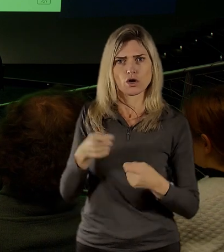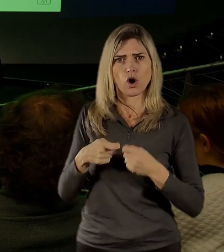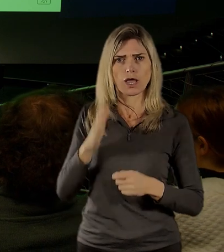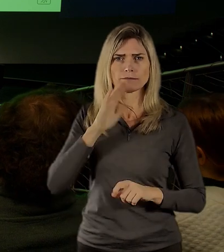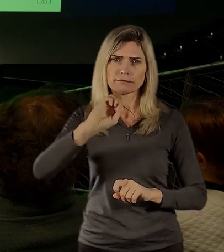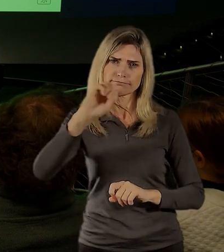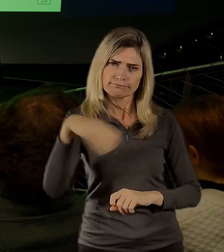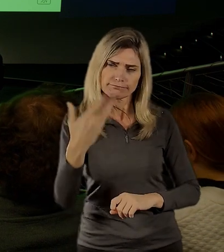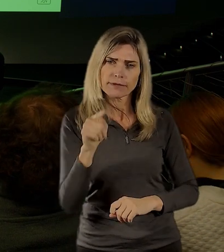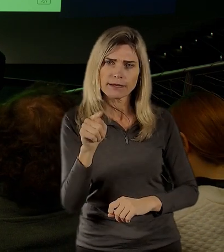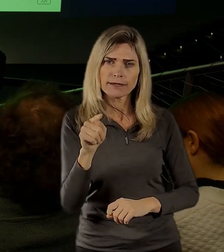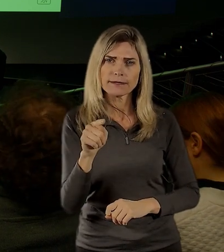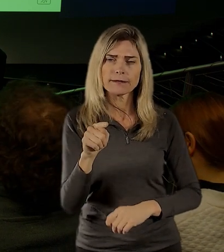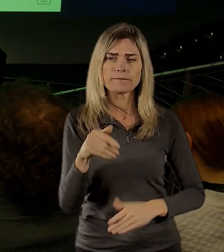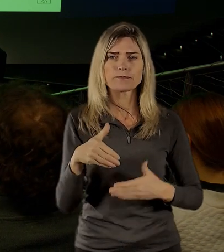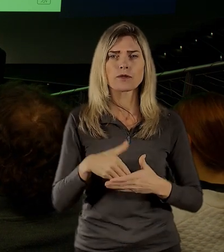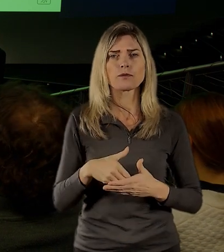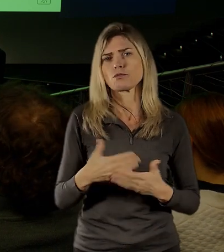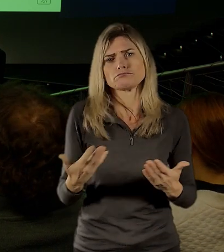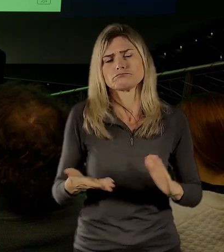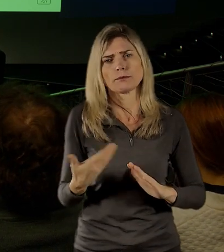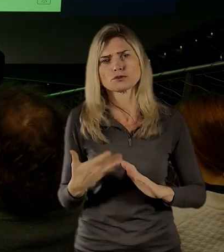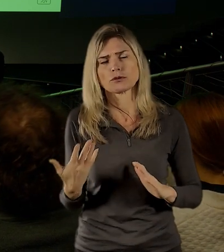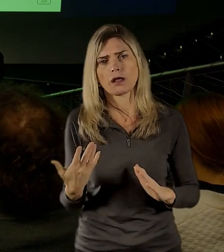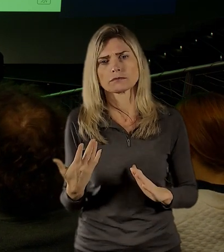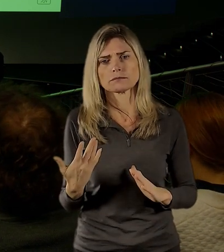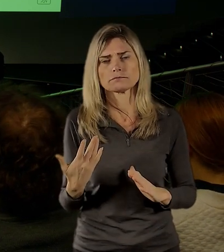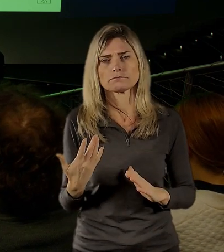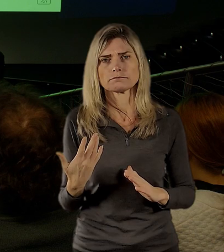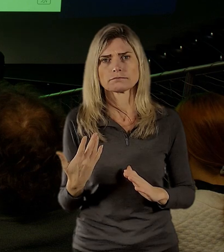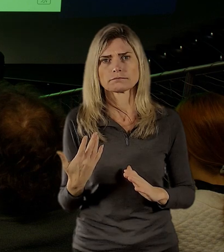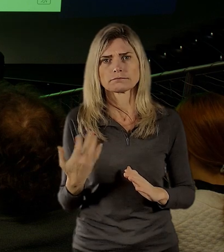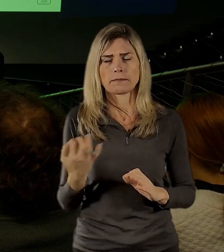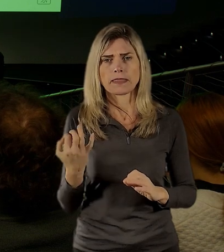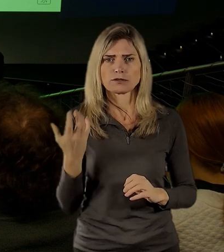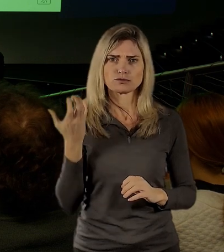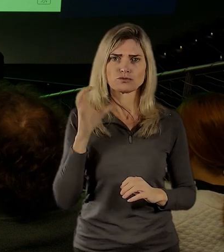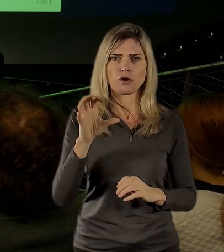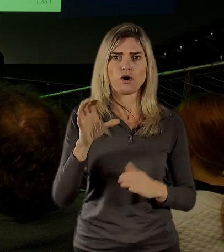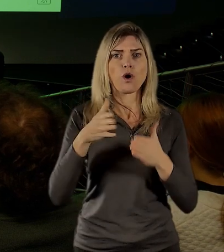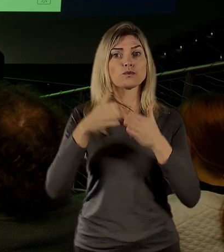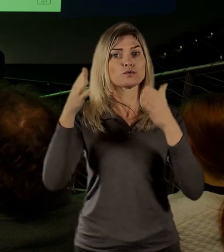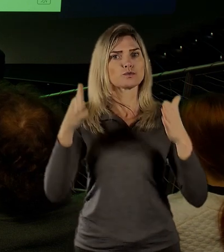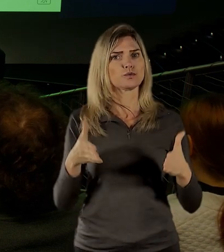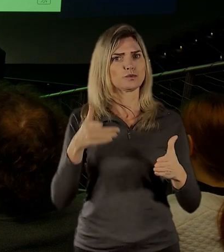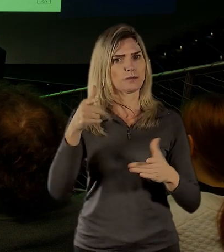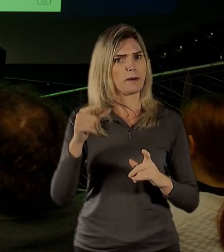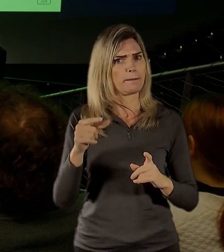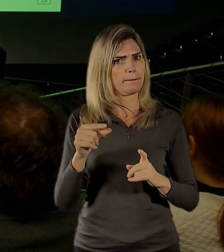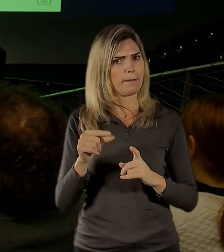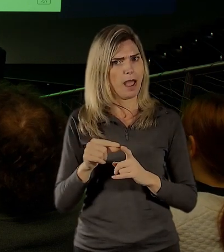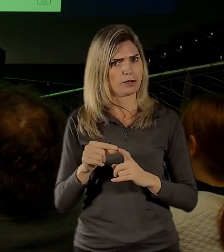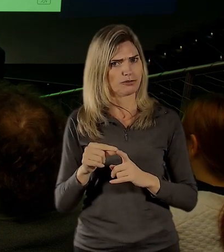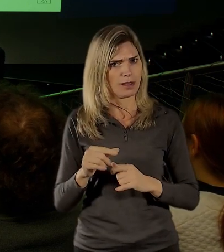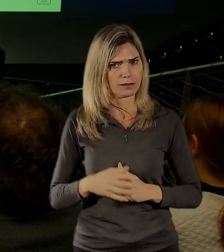dáte pohled, třeba můžeme možná i na tu budovu samotnou, to možná bude nejlepší.